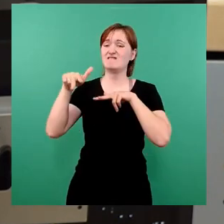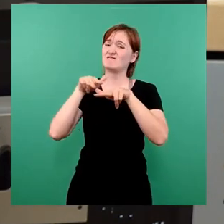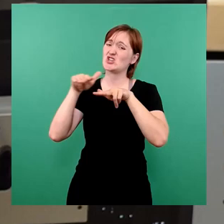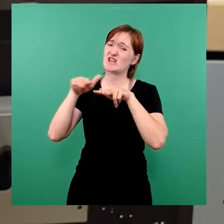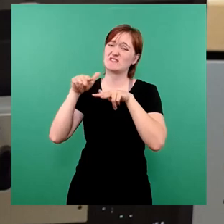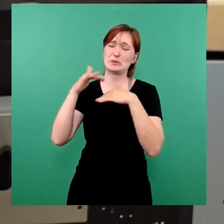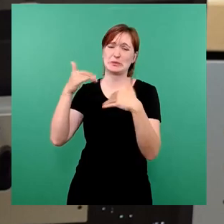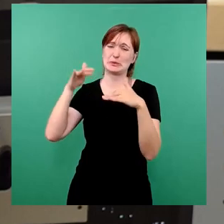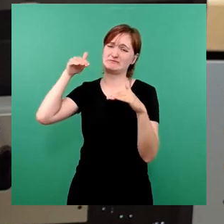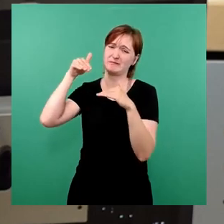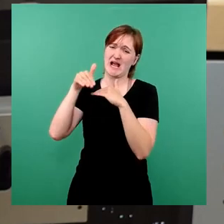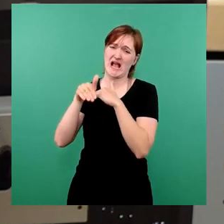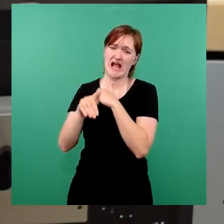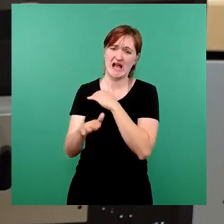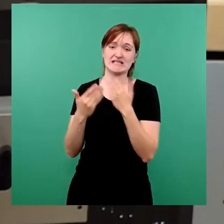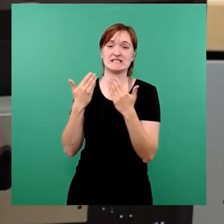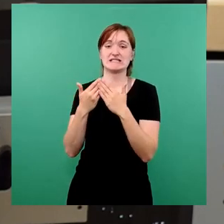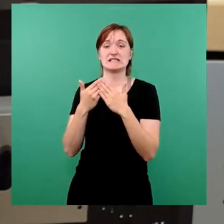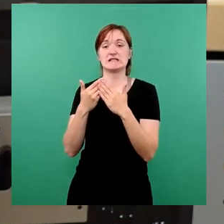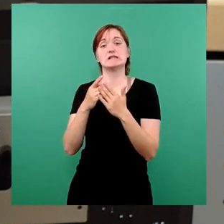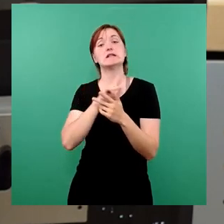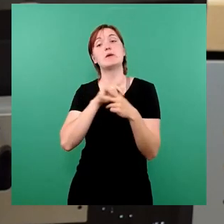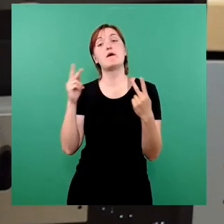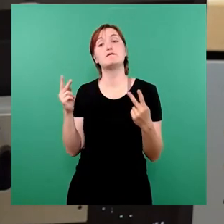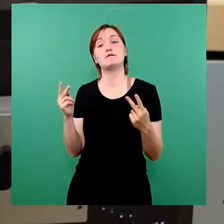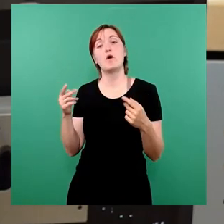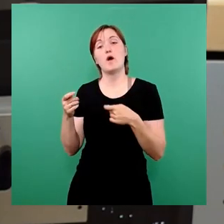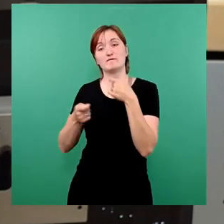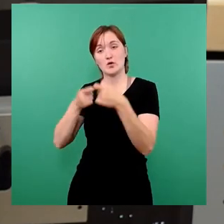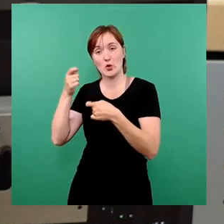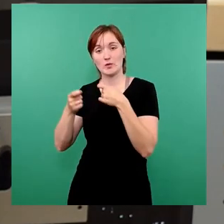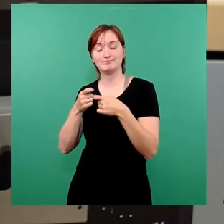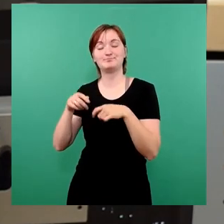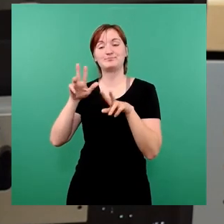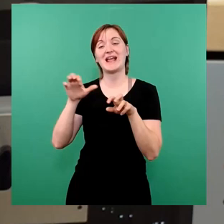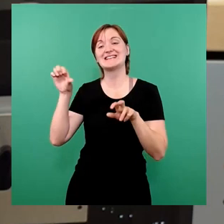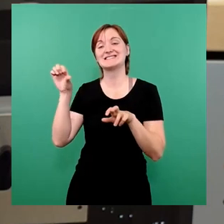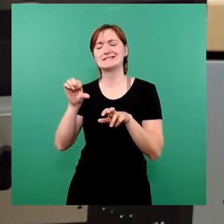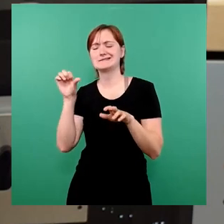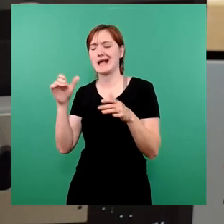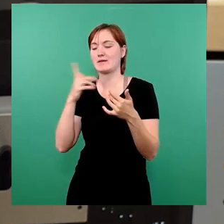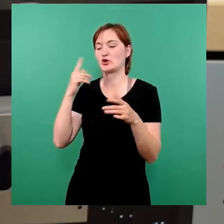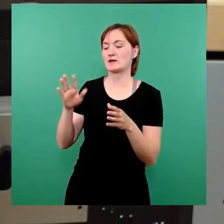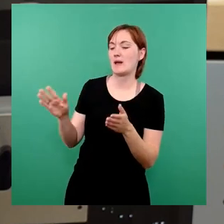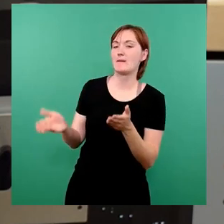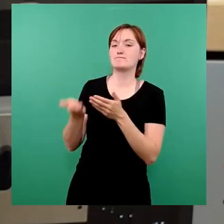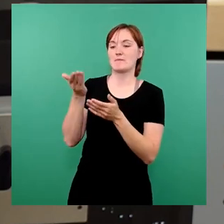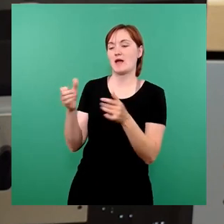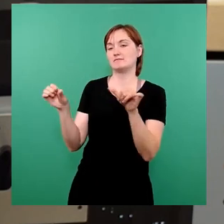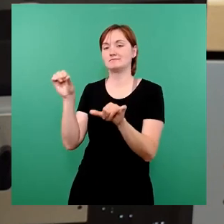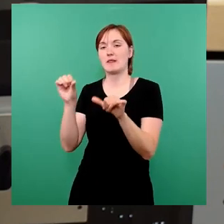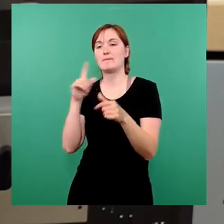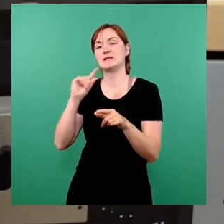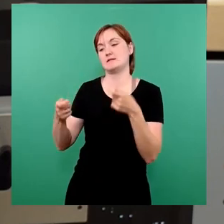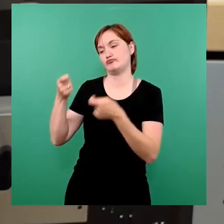unsere liebgewordenen Instrumente der Förderung im Gießkannenprinzip auch kritisch hinterfragen müssen. Dies allerdings natürlich auch auf beiden